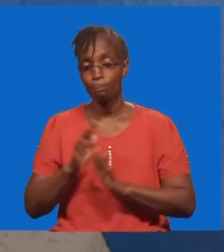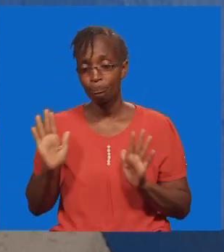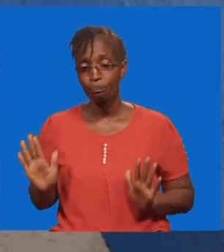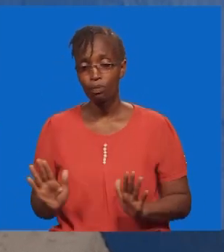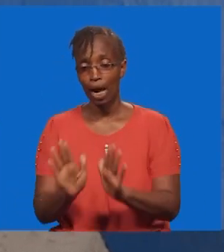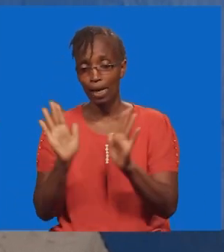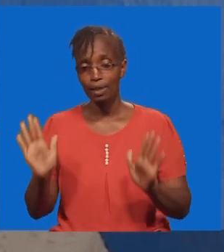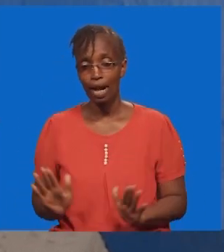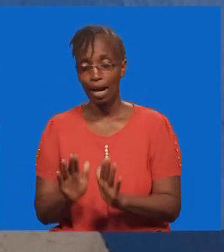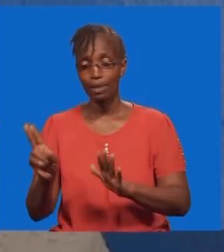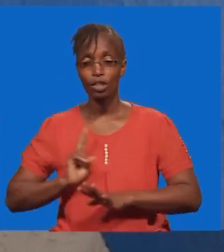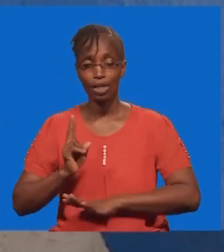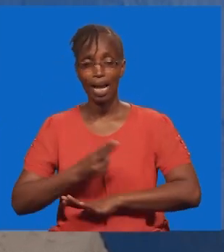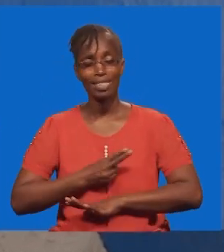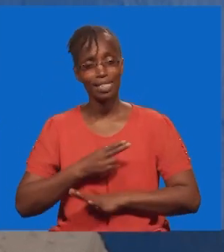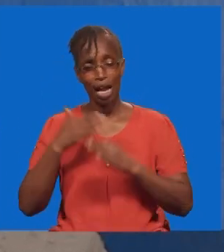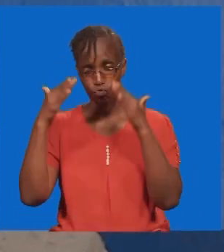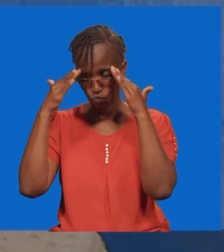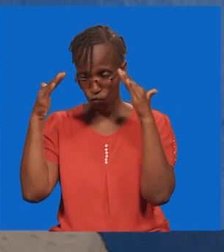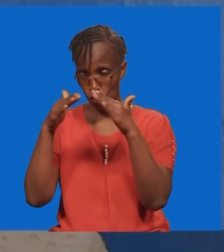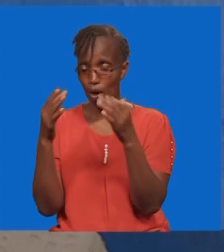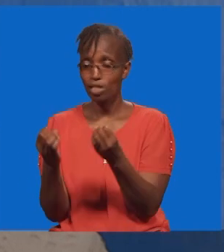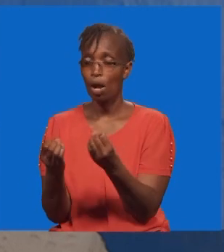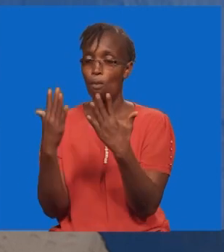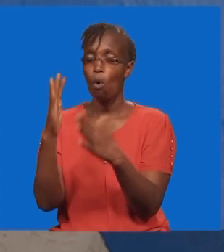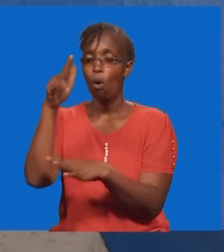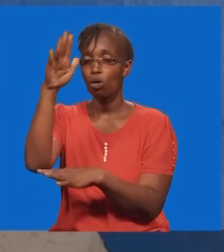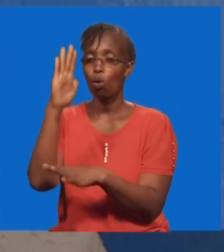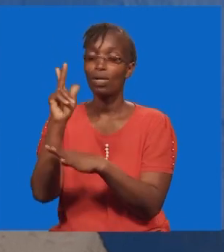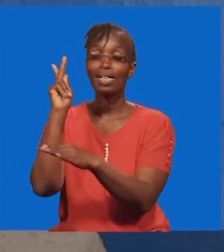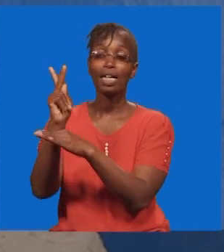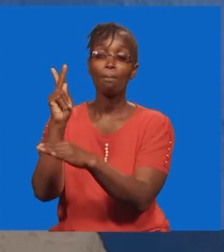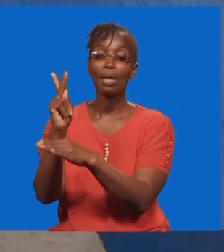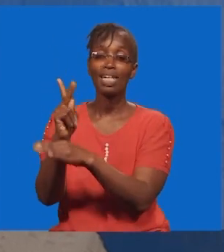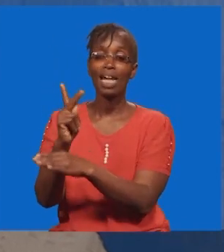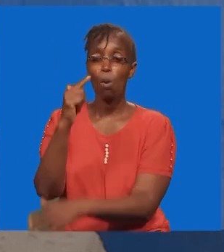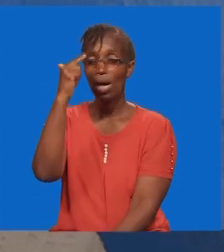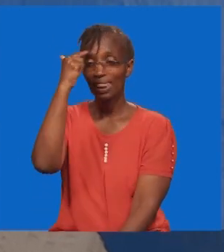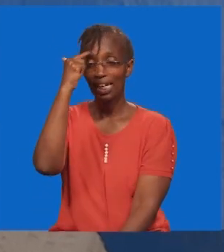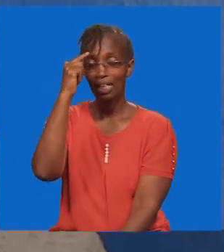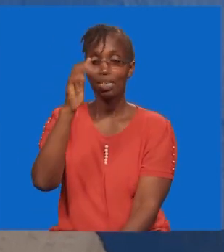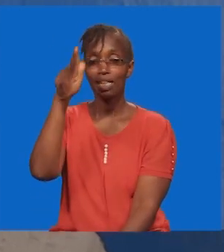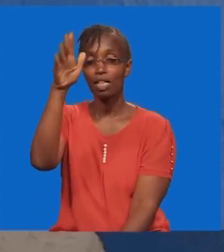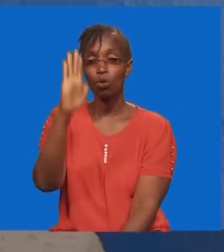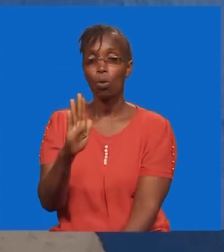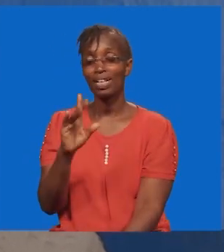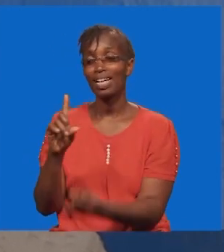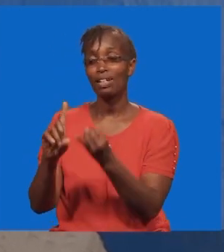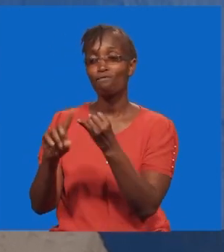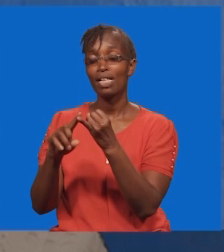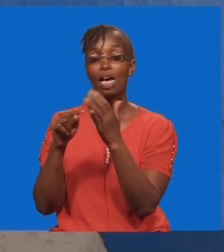Ikituimiza ya kwamba, tumtanzame mungu tu. Tuyahweke mawazo yetu kwa mungu.